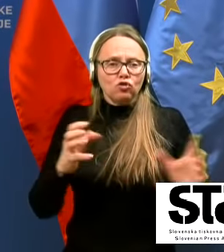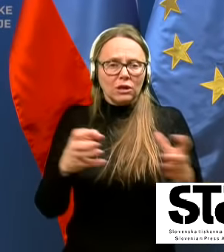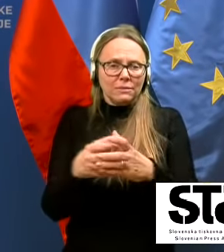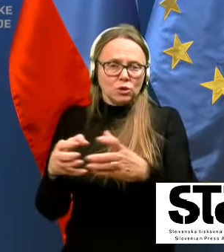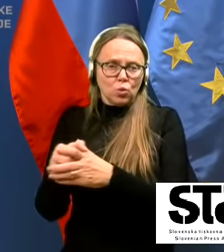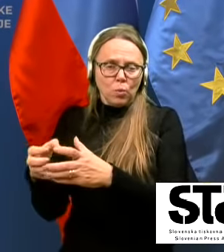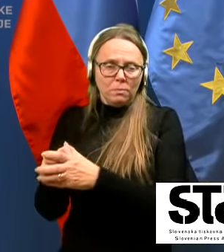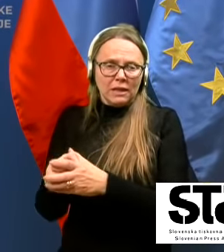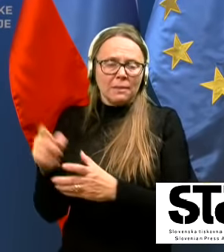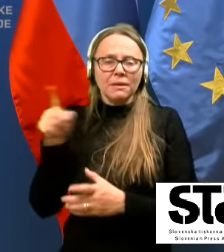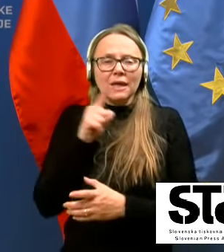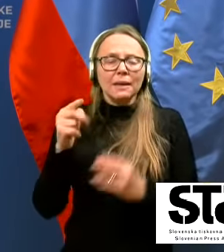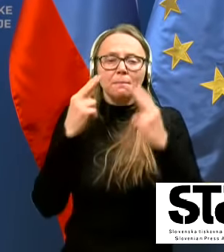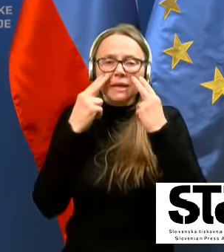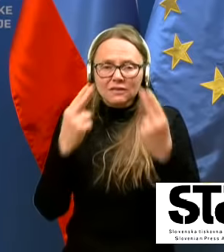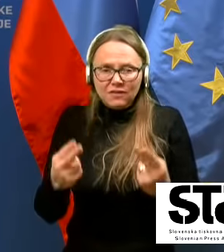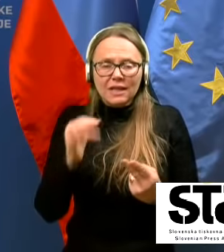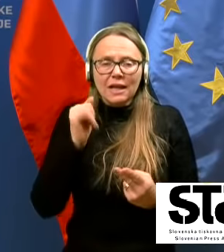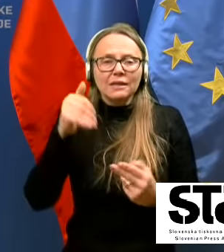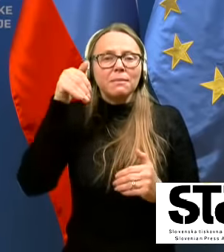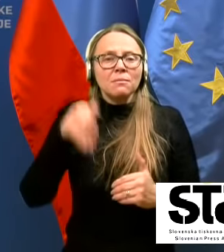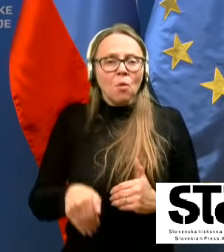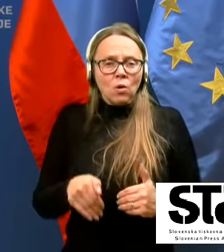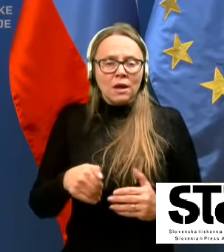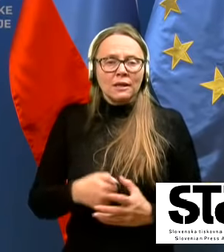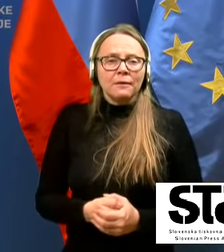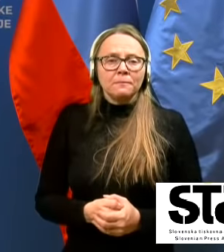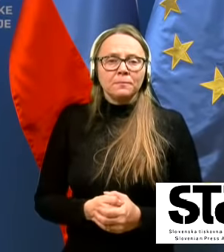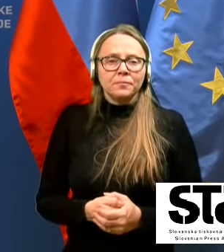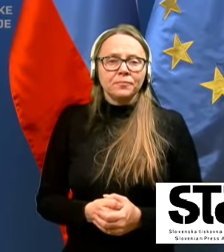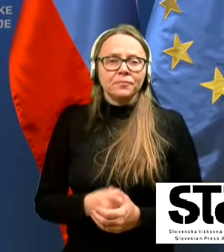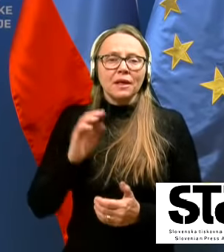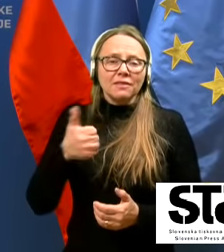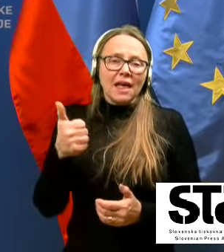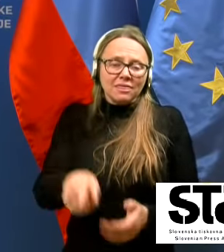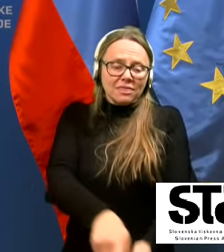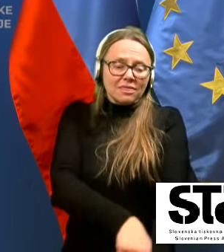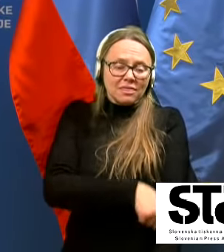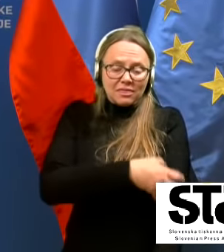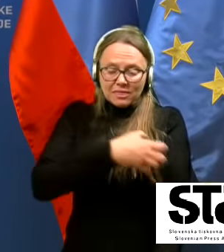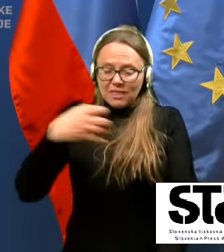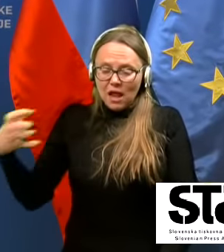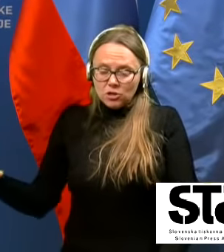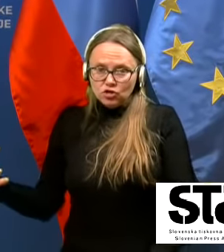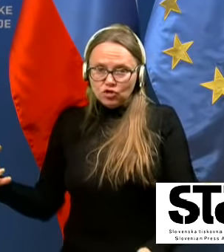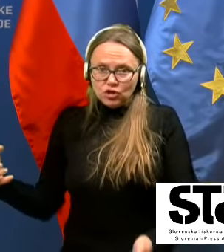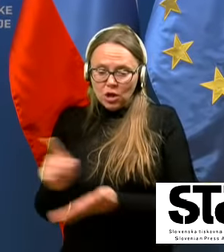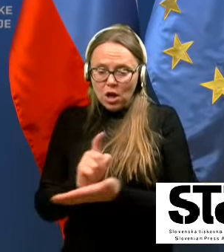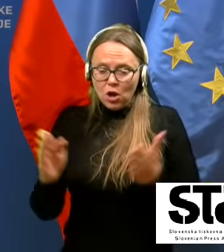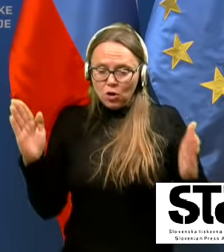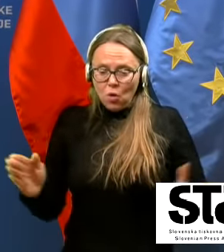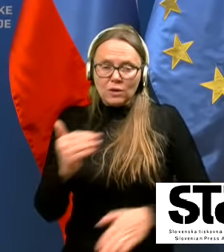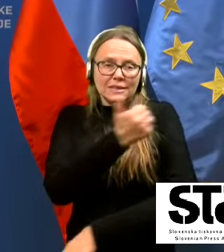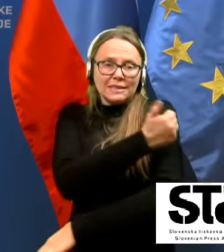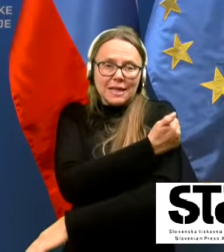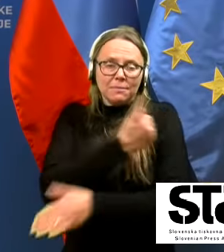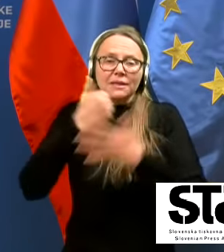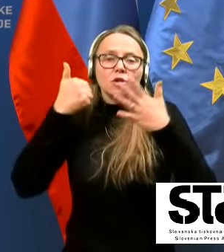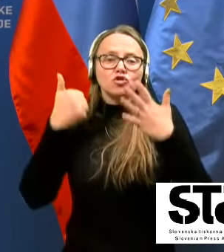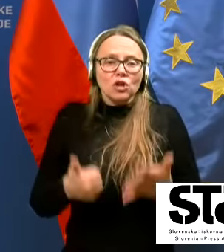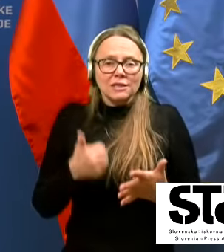in nekako predvidla, da bi morali na nek daljši rok cepiti vsaj 60 odstotkov